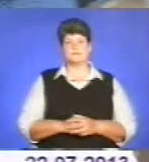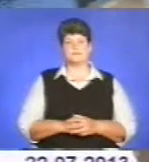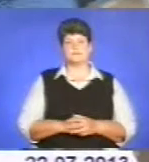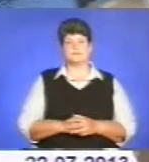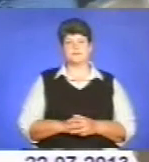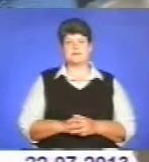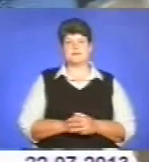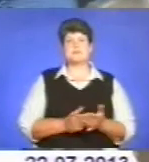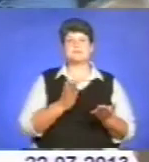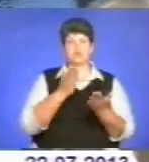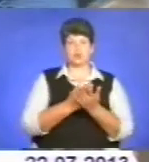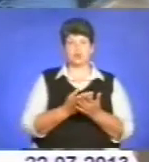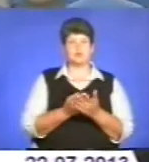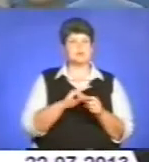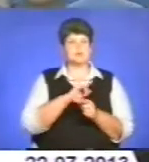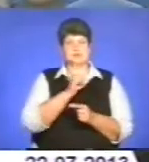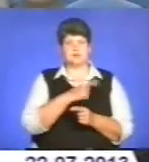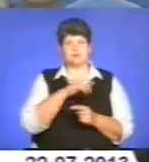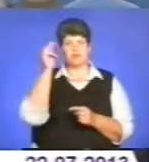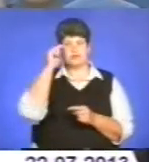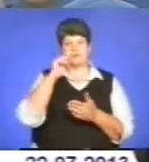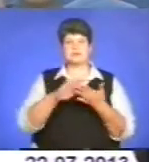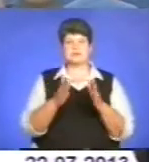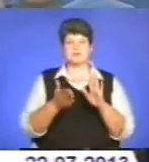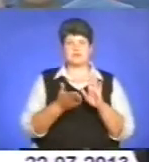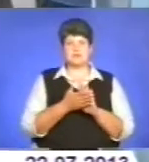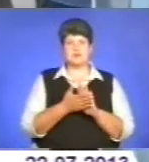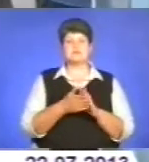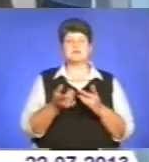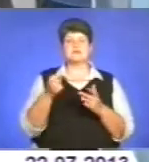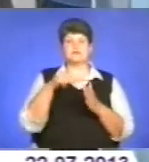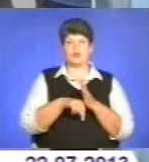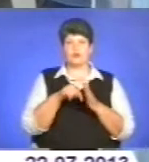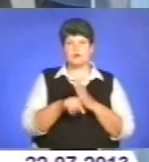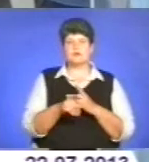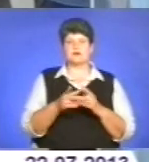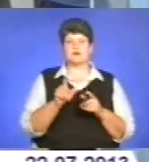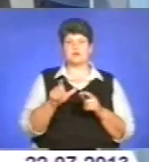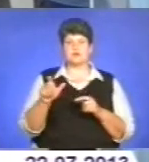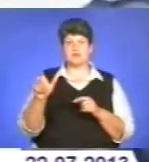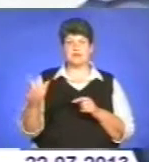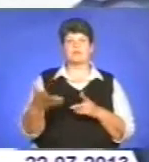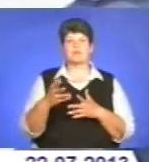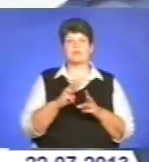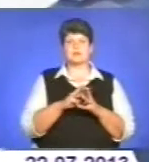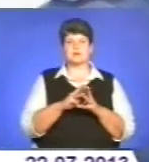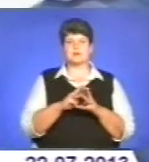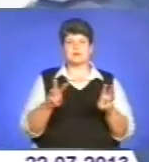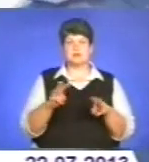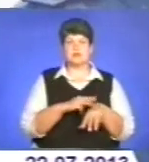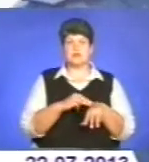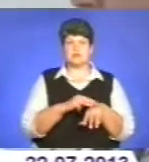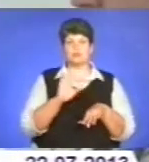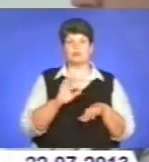З метою глибокого вивчення ситуації щодо реагування на звернення громадян у територіальних підрозділах внутрішніх справ, керівництво обласної мліції